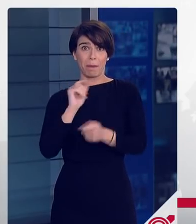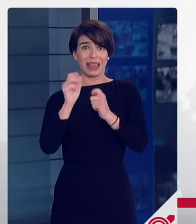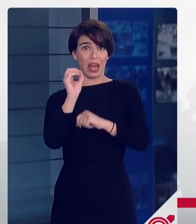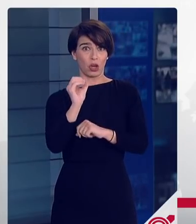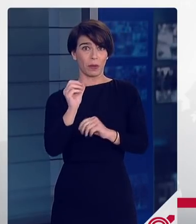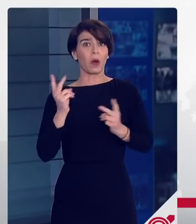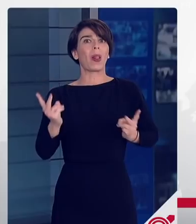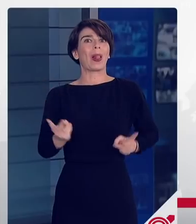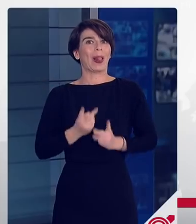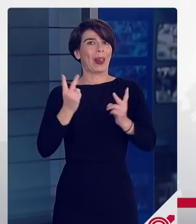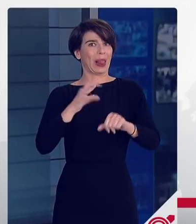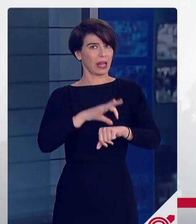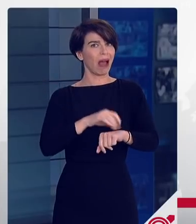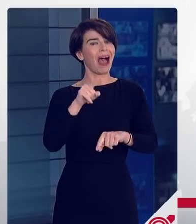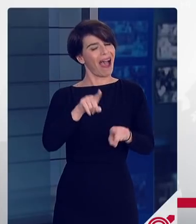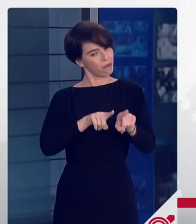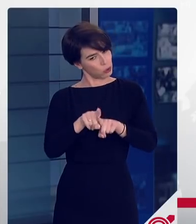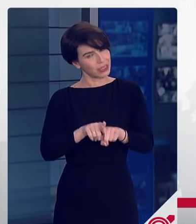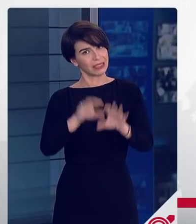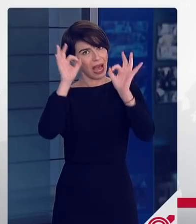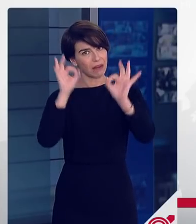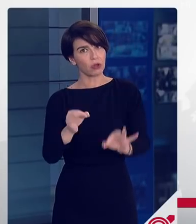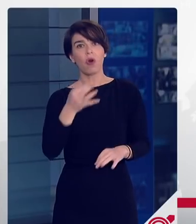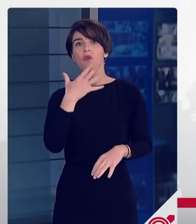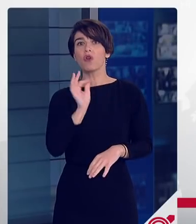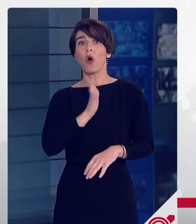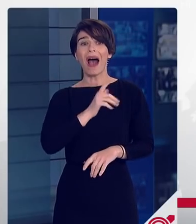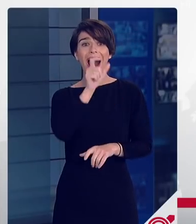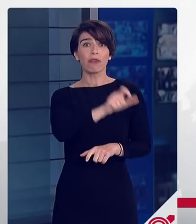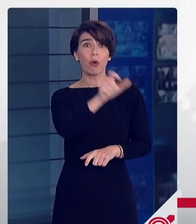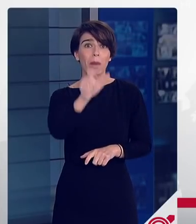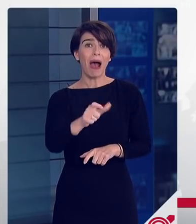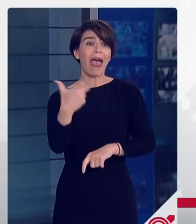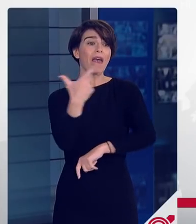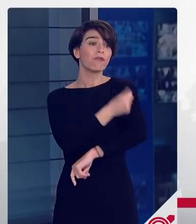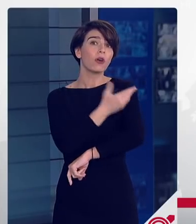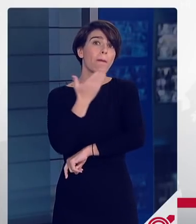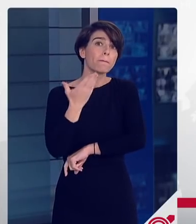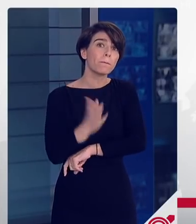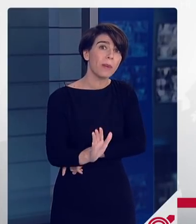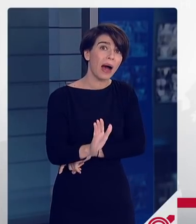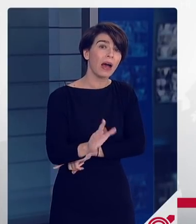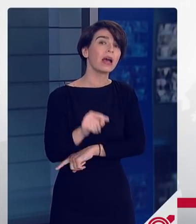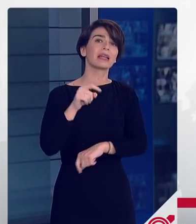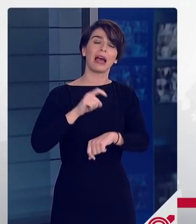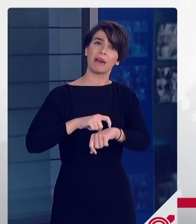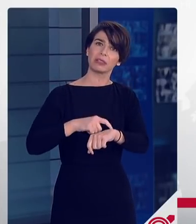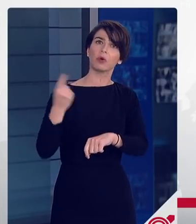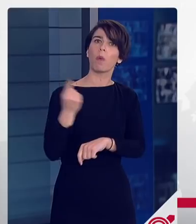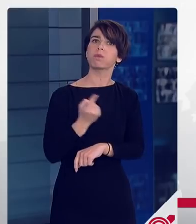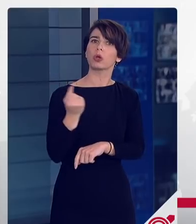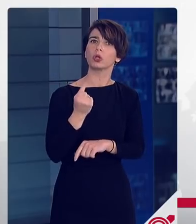κορονοϊό έχουν να κάνουν ακριβώς επειδή οι πολίτες είναι εμβολιασμένοι και η εμβολιαστική κάλυψη του πληθυσμού